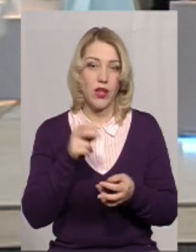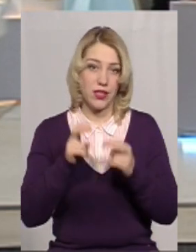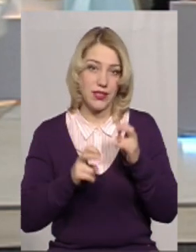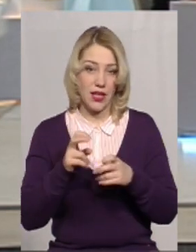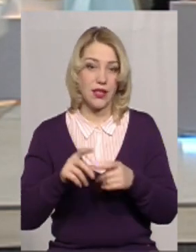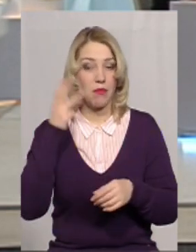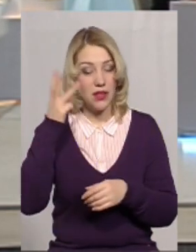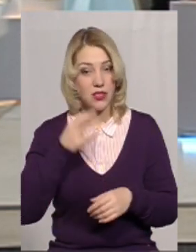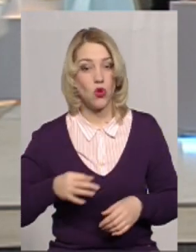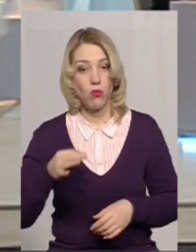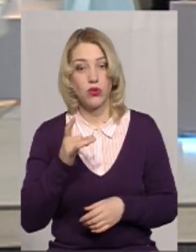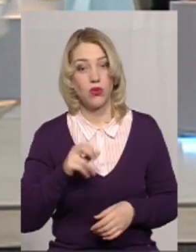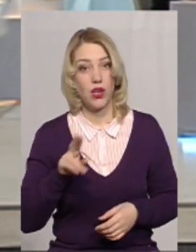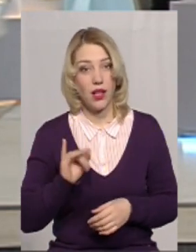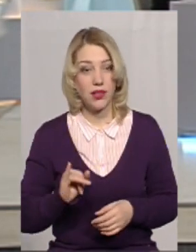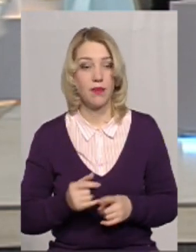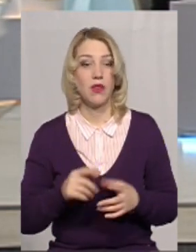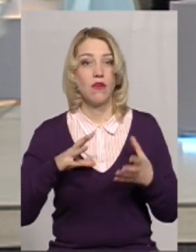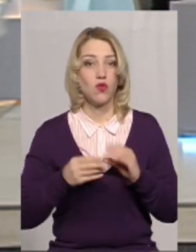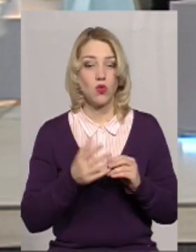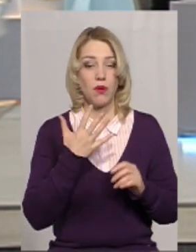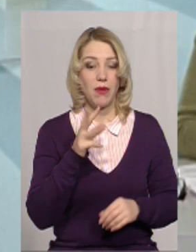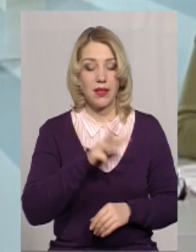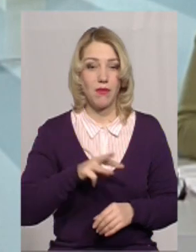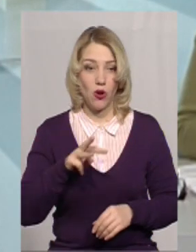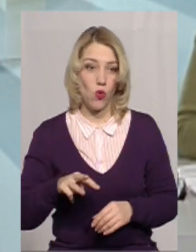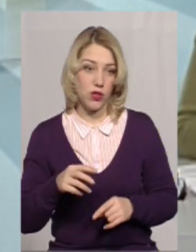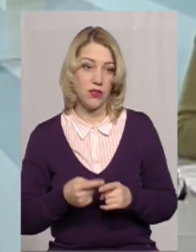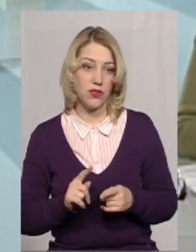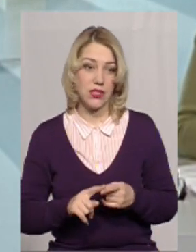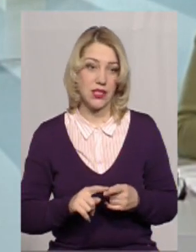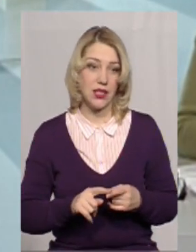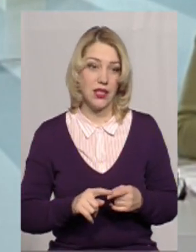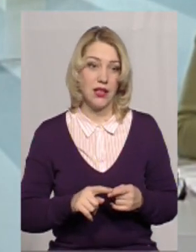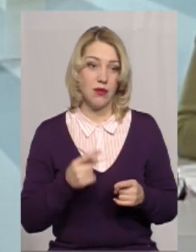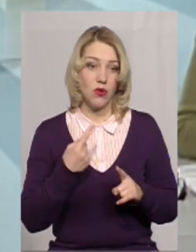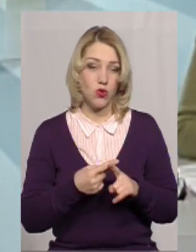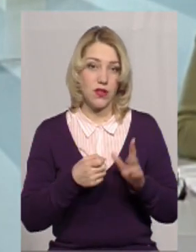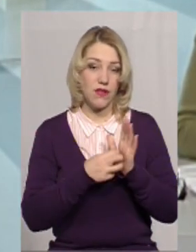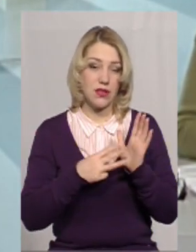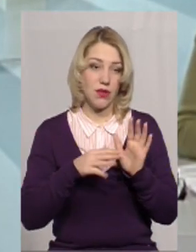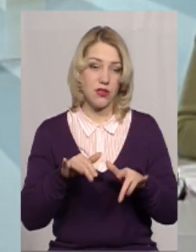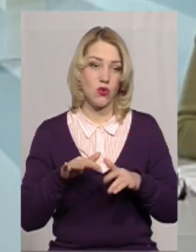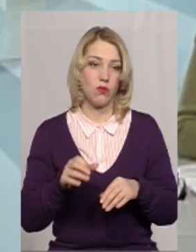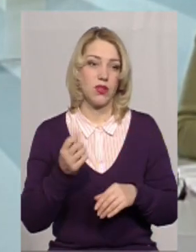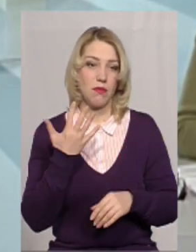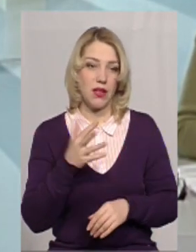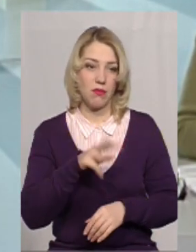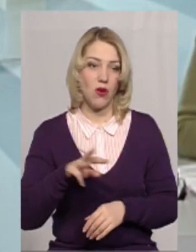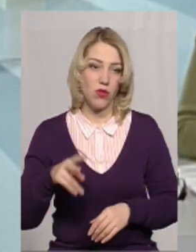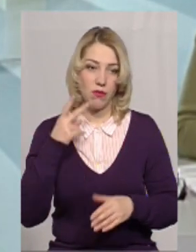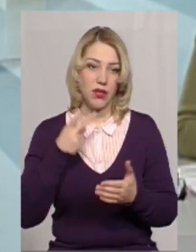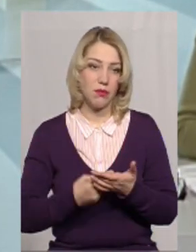заклади Хмельницької обласної ради в сумі п'ять мільйонів, це, по-моєму, якщо я не помиляюсь, 317 комп'ютерів. І п'ять мільйонів